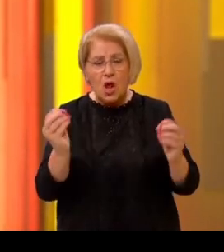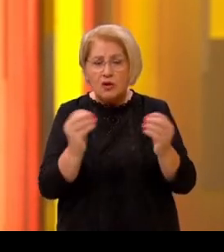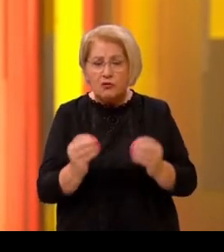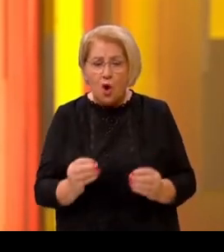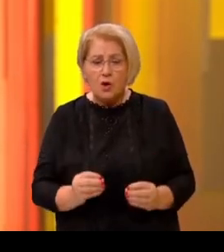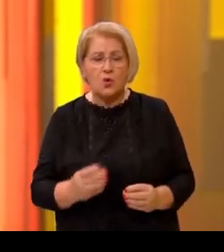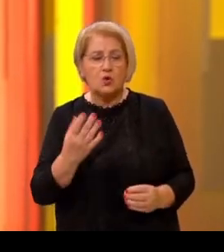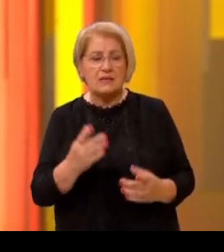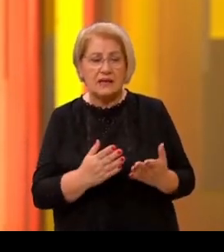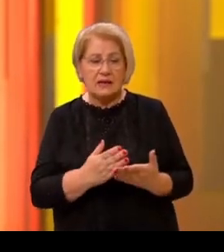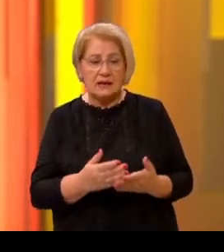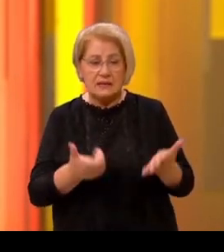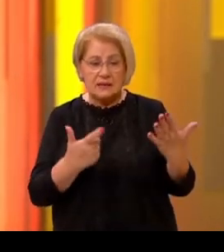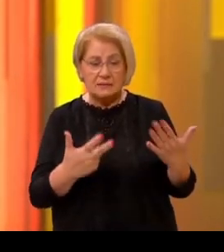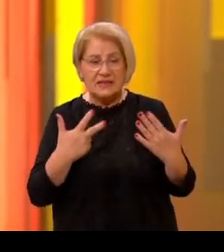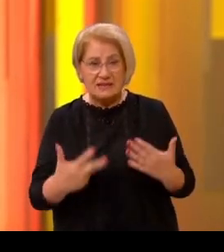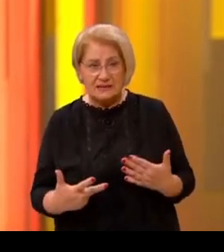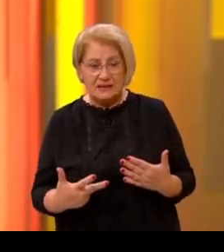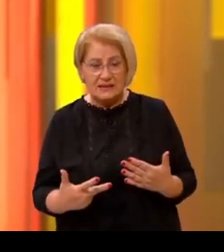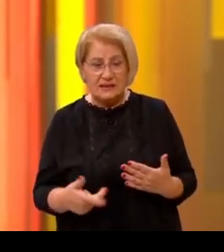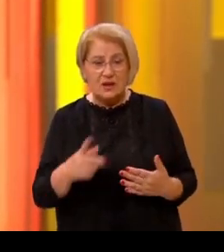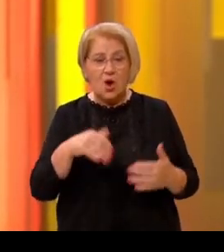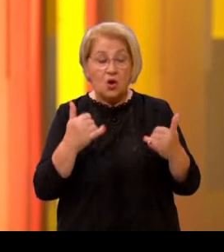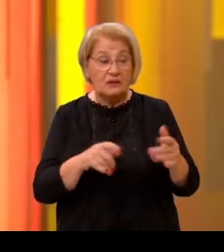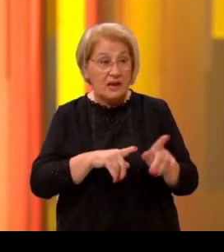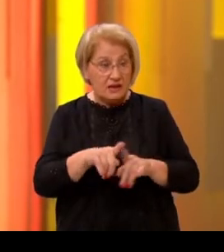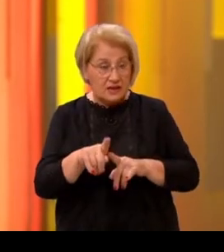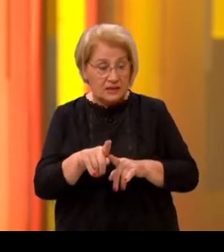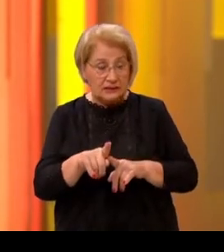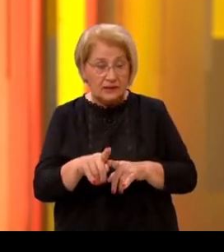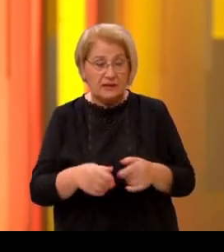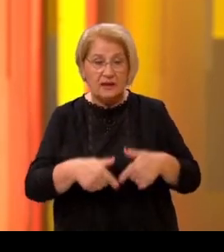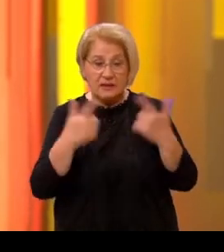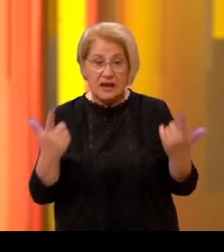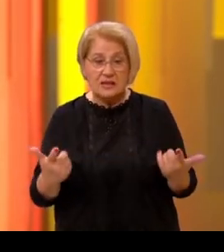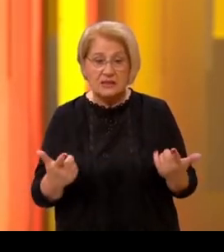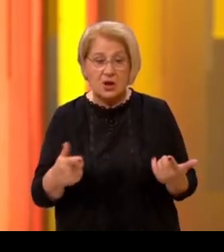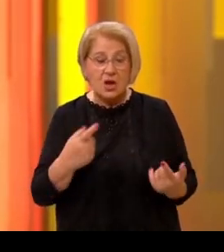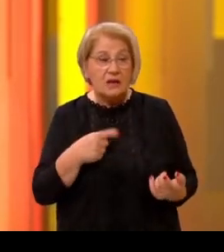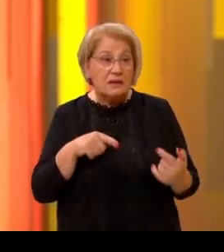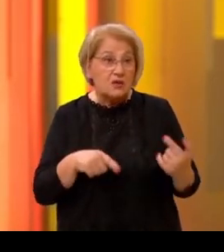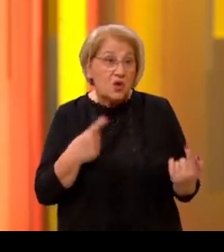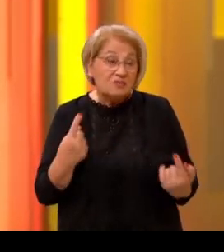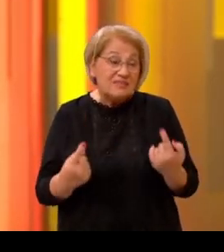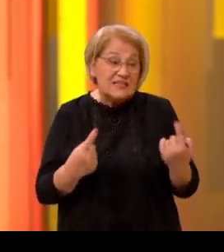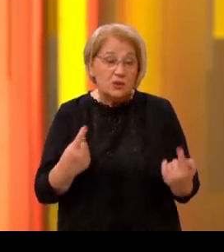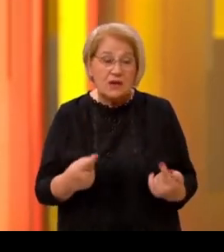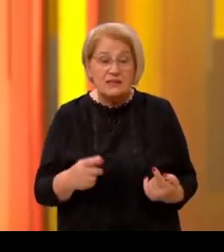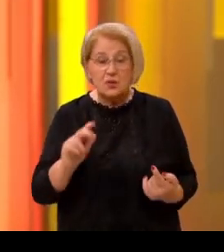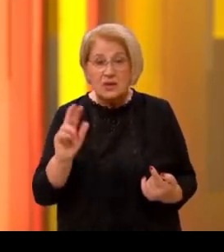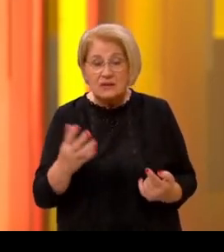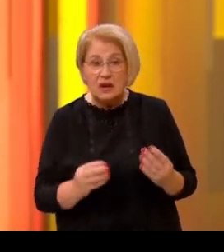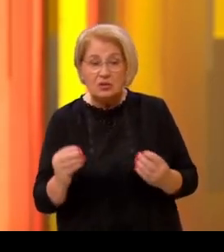.19. u omjeru 70-30. Ona već daje rezultate. Činjenica je da je ovo izazev na okolnosti koje zahtjevaju